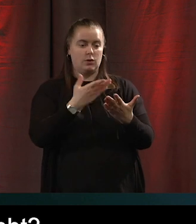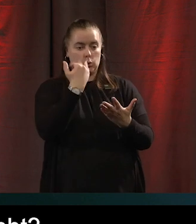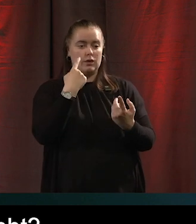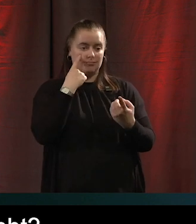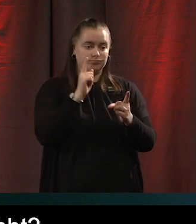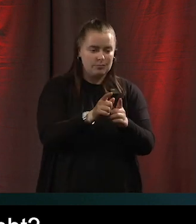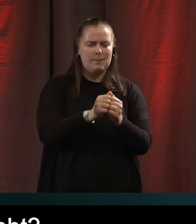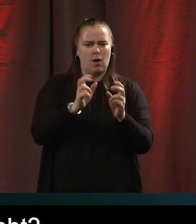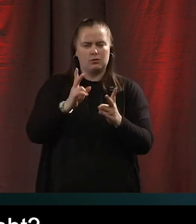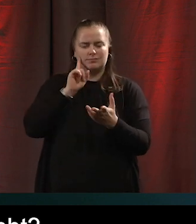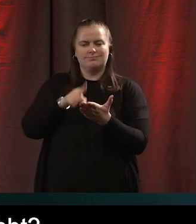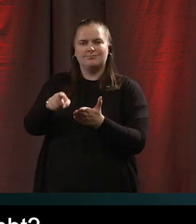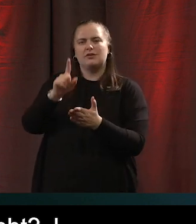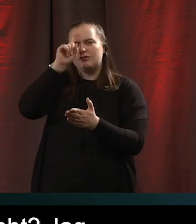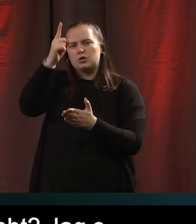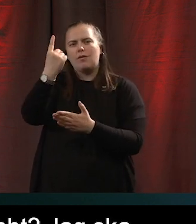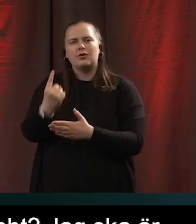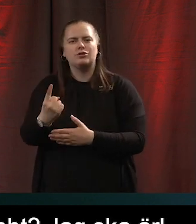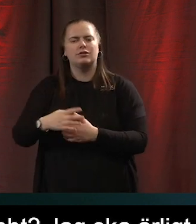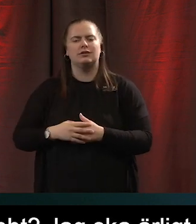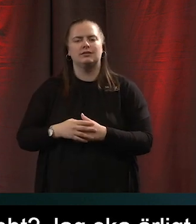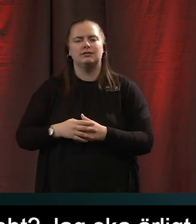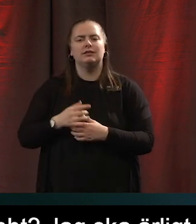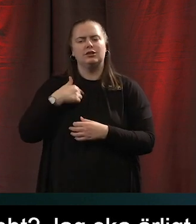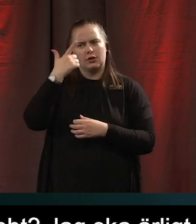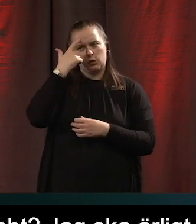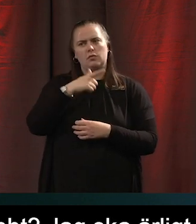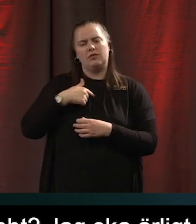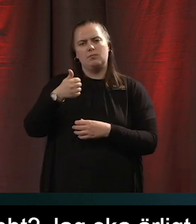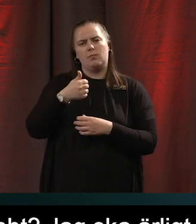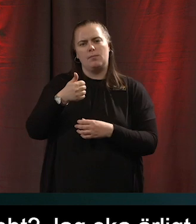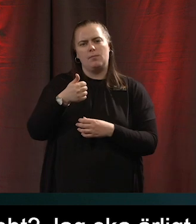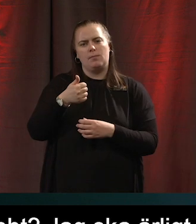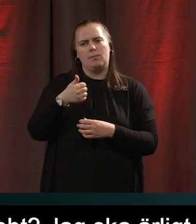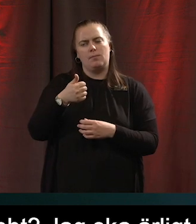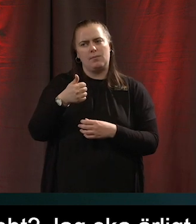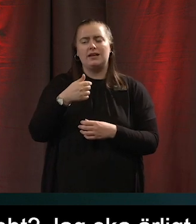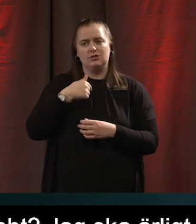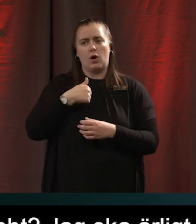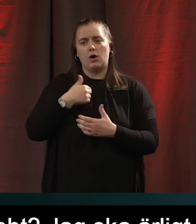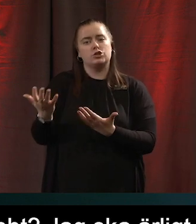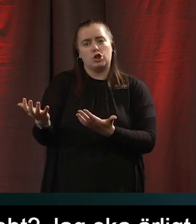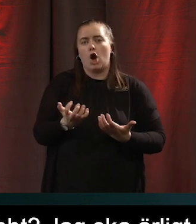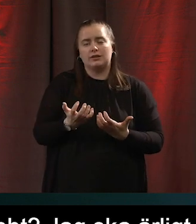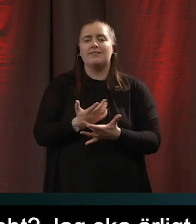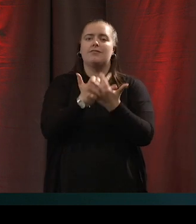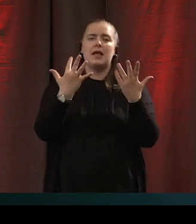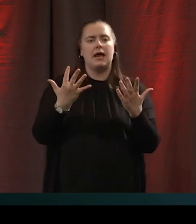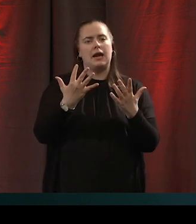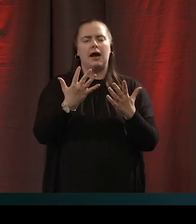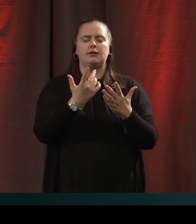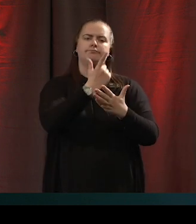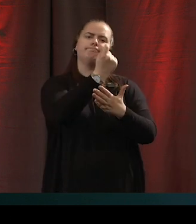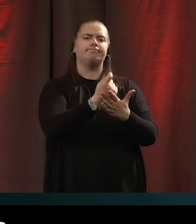jag ska vara helt ärlig och säga att fler illustrationer på vad det innebär har jag nog saknat att man förstår med att en bild säger